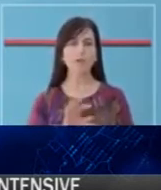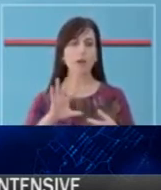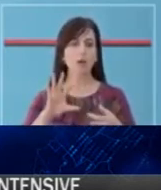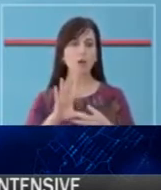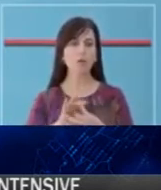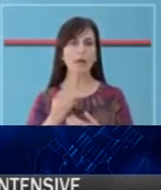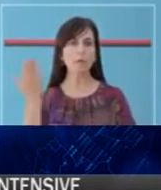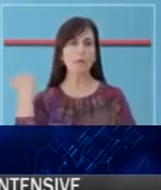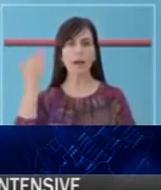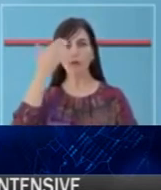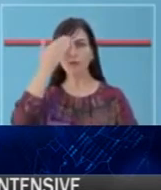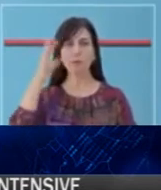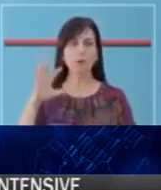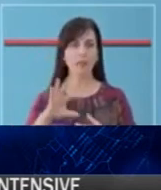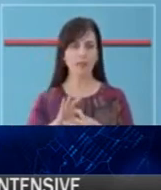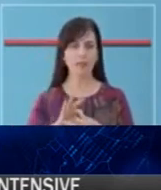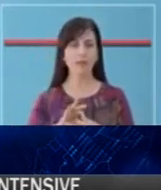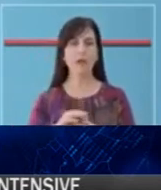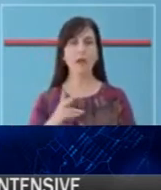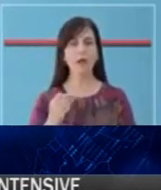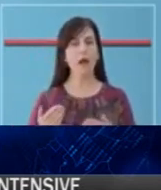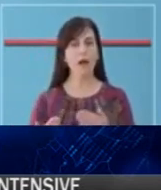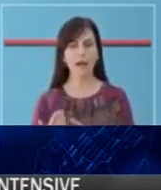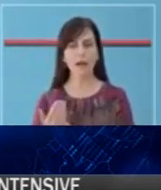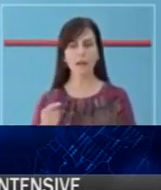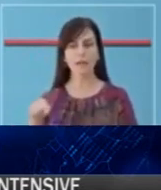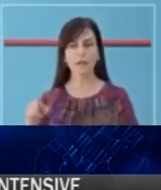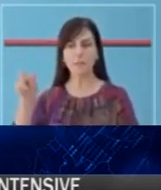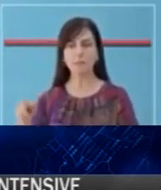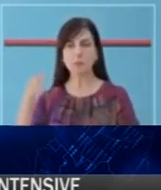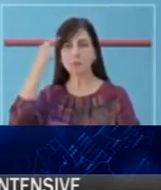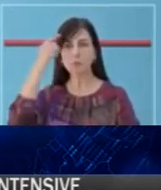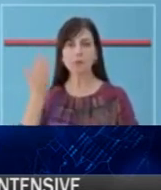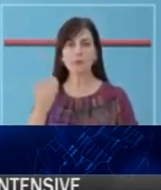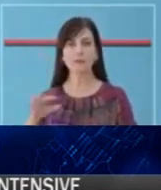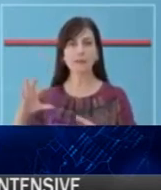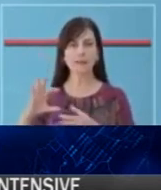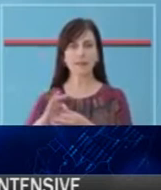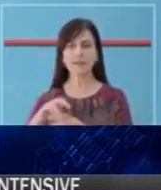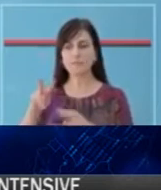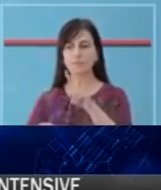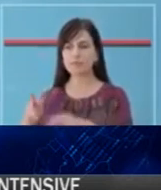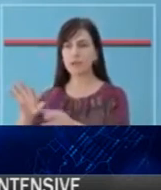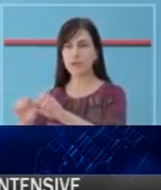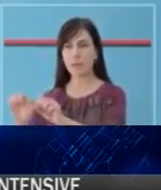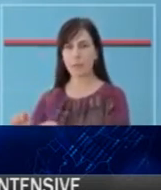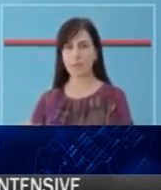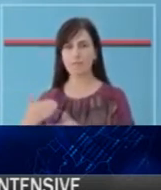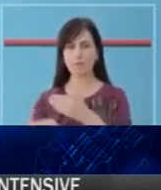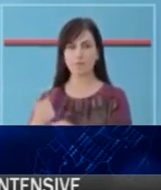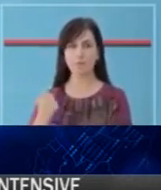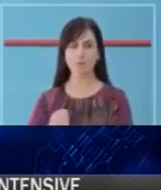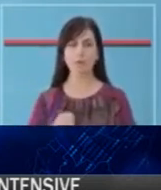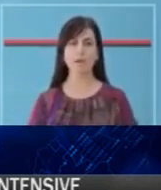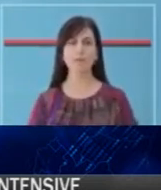kontakte të rasteve të zbuluar nga jetimi kryer dhe disa rastet të reja për të cilat po vion jetimi epidemiologik. Në